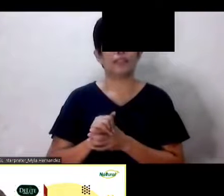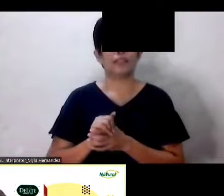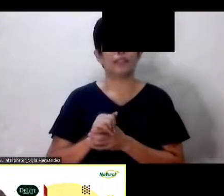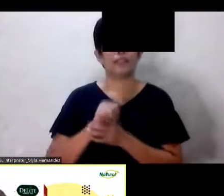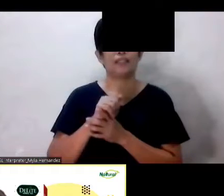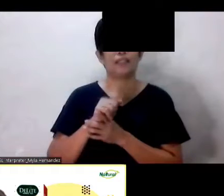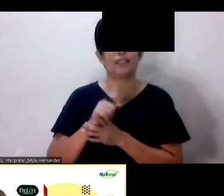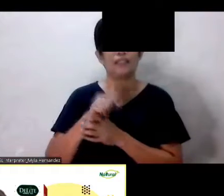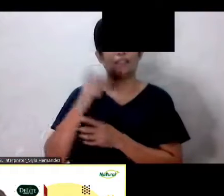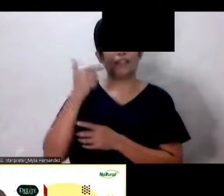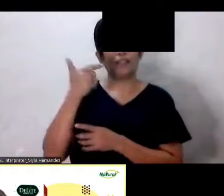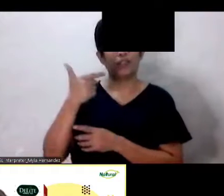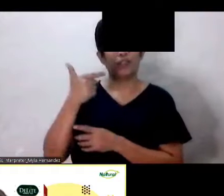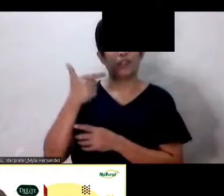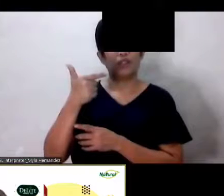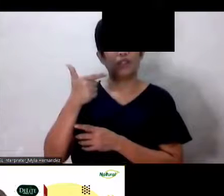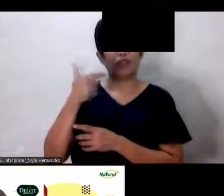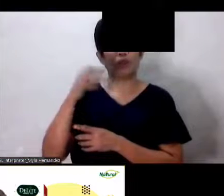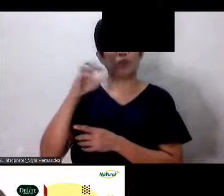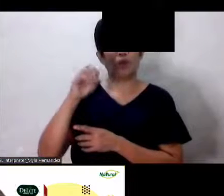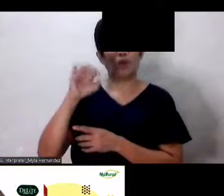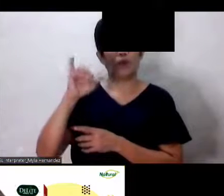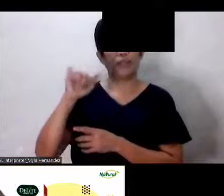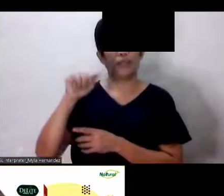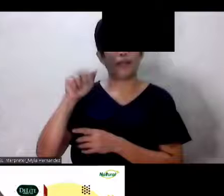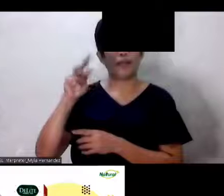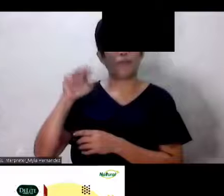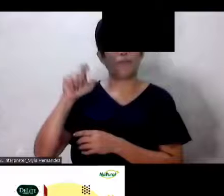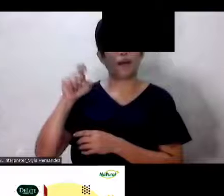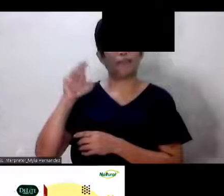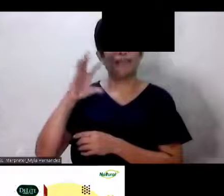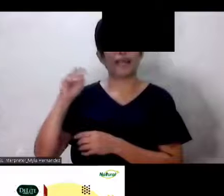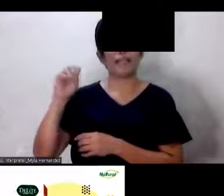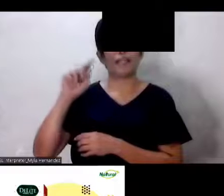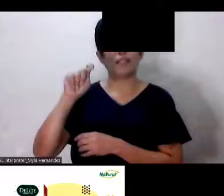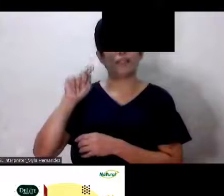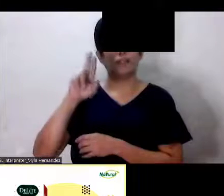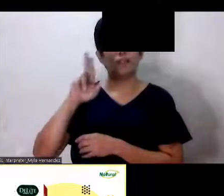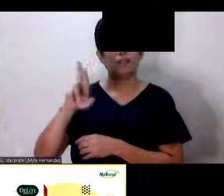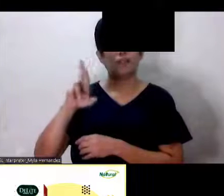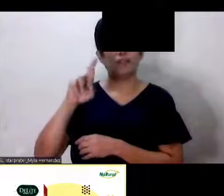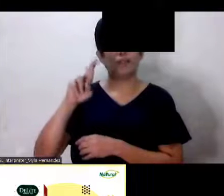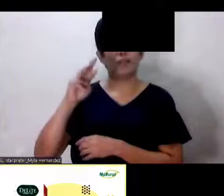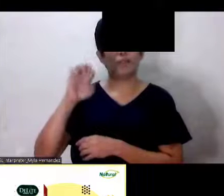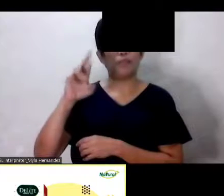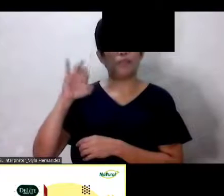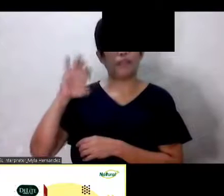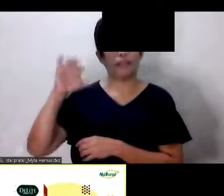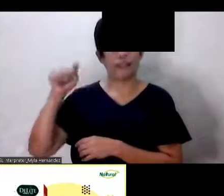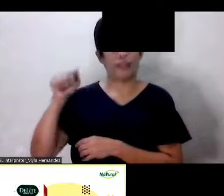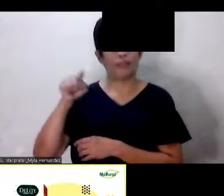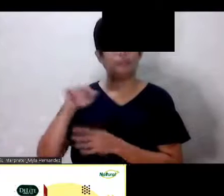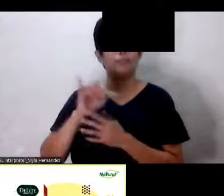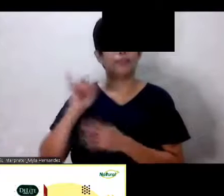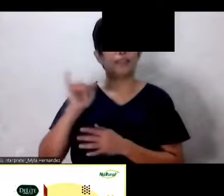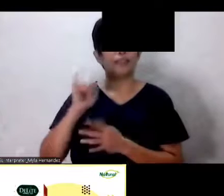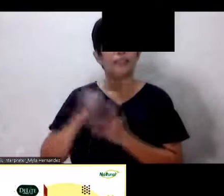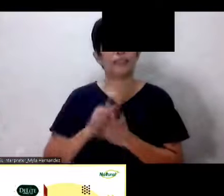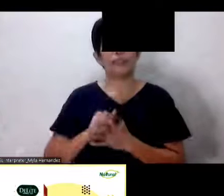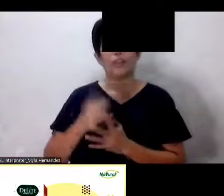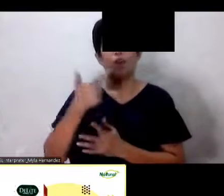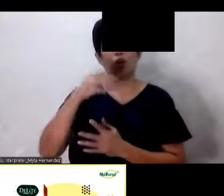Guya Max At Turmerica Or Guya Max At Turmerica Yes Yes Yung Guya Max Iniinom po Bago